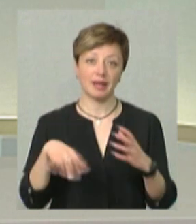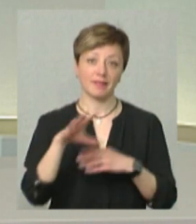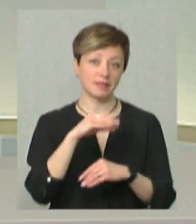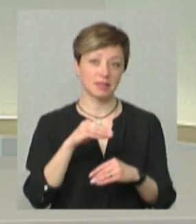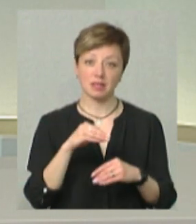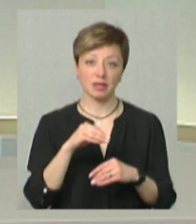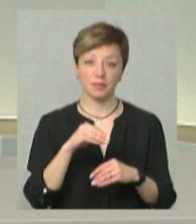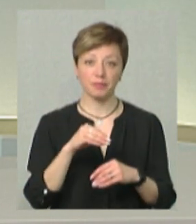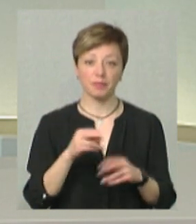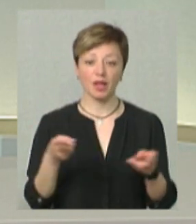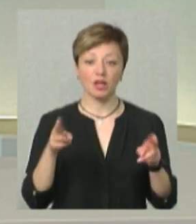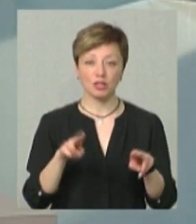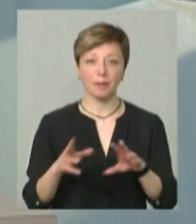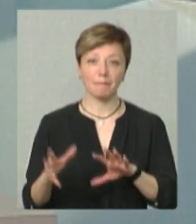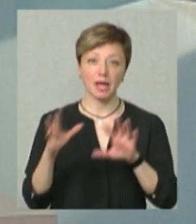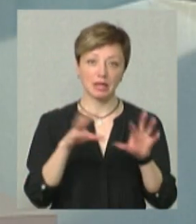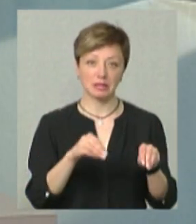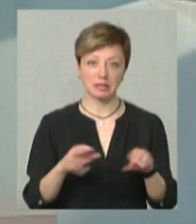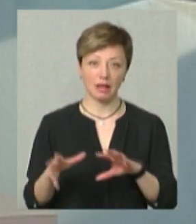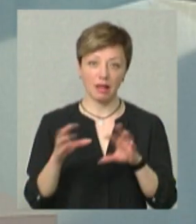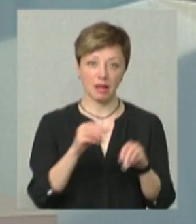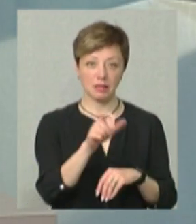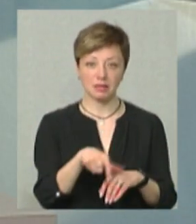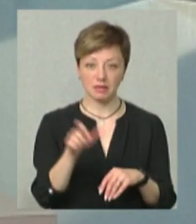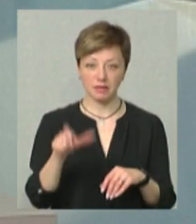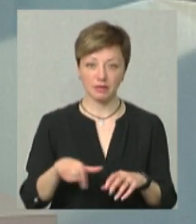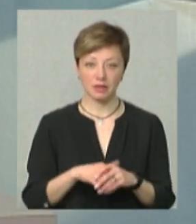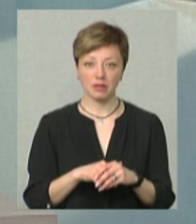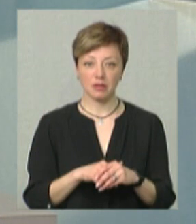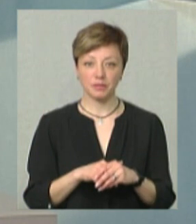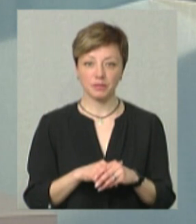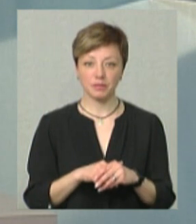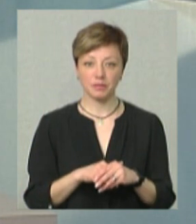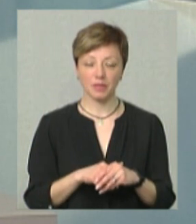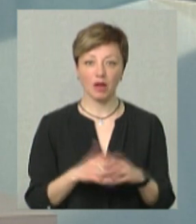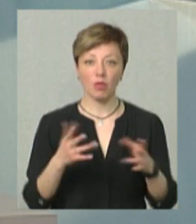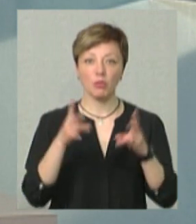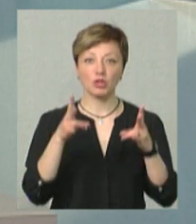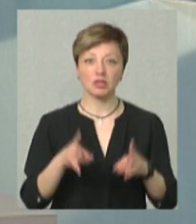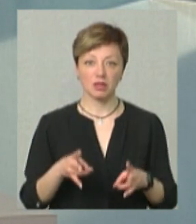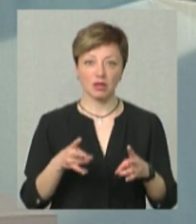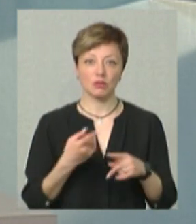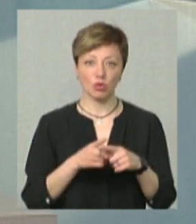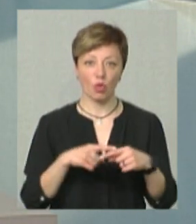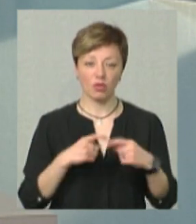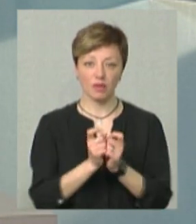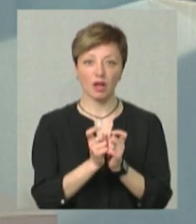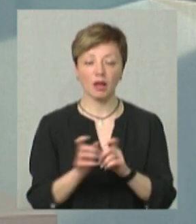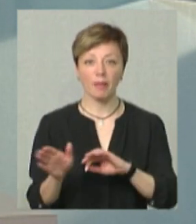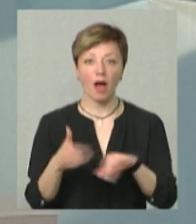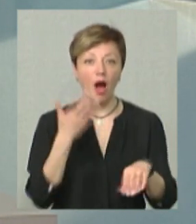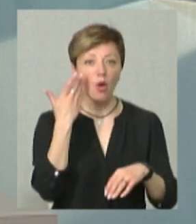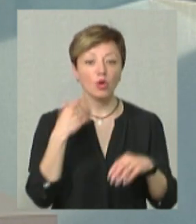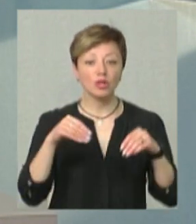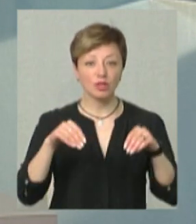всіх остальних переселенців, там Котлин, от послаждали від конфлікту. А коли прийняли